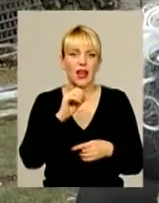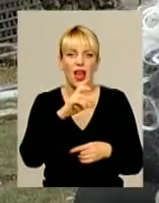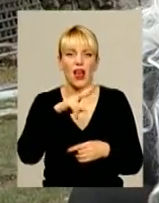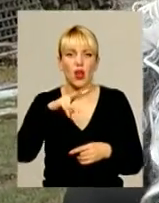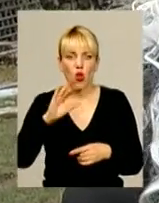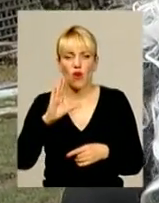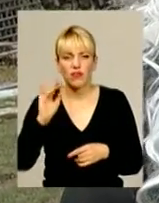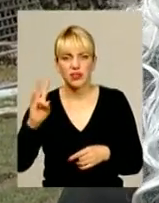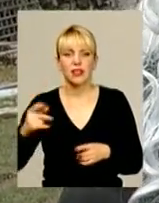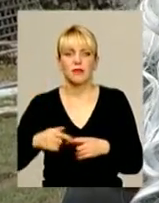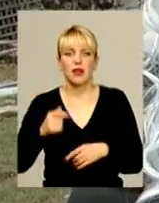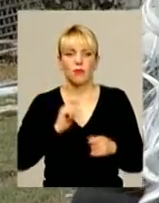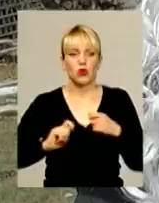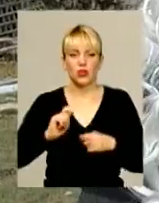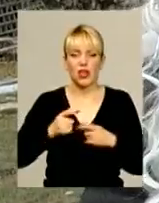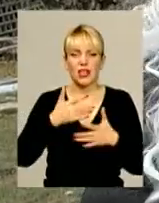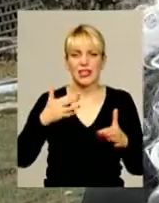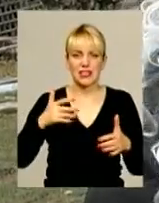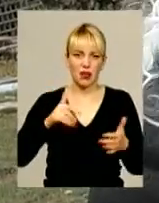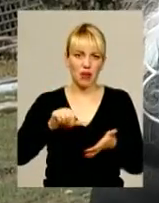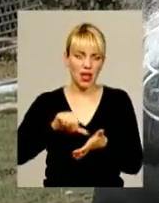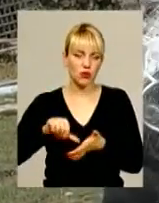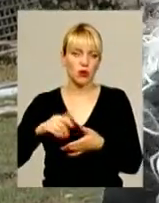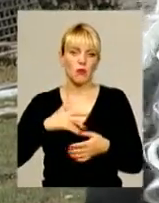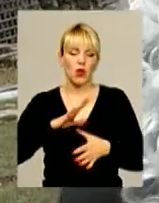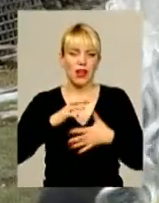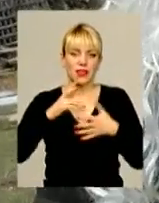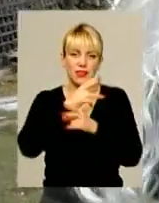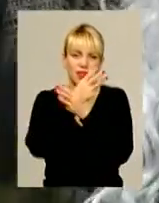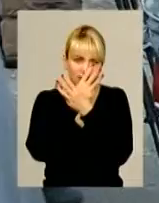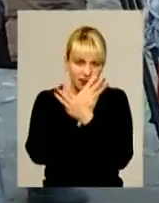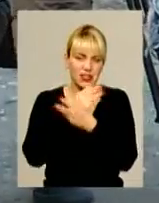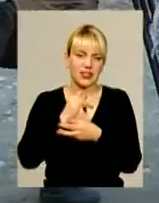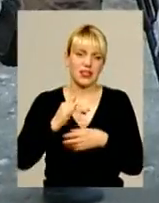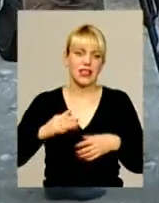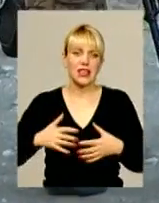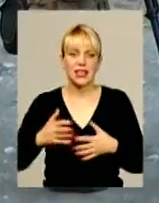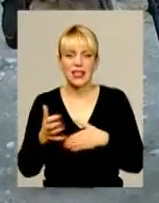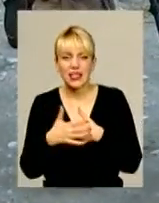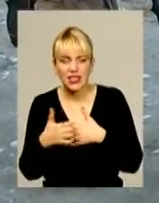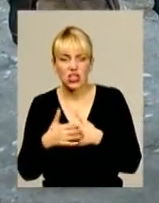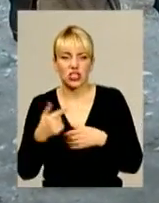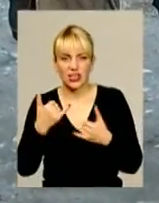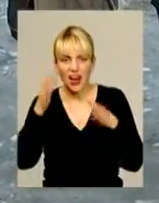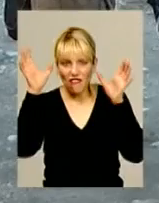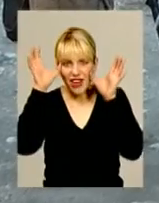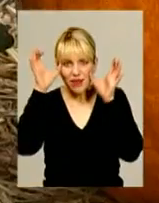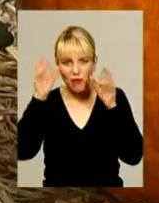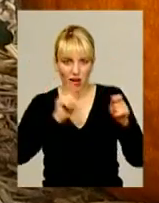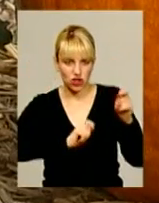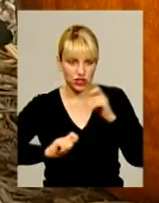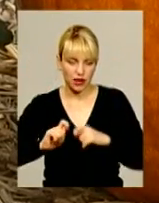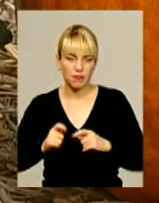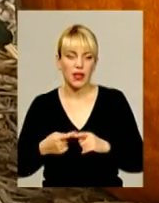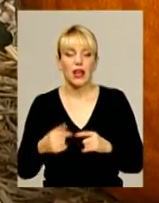різними героями, була і тигром, і кішкою, а ось це – відьмачка. У гарбузову ніч в фортеці зустрічались різні